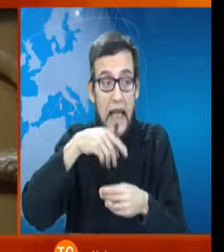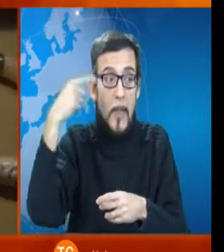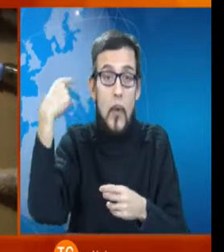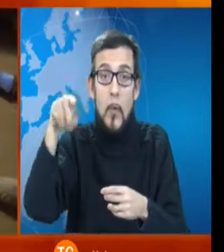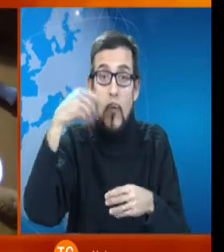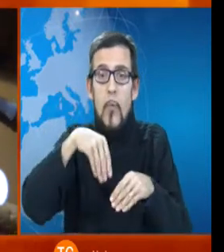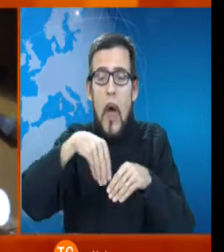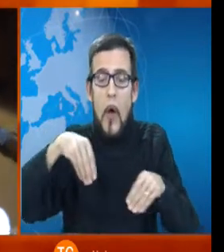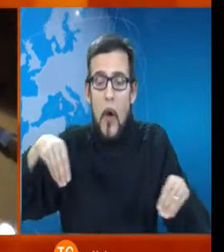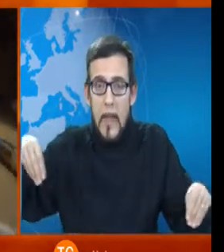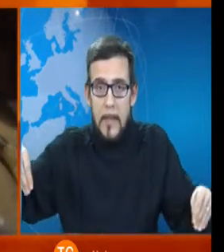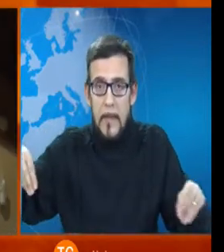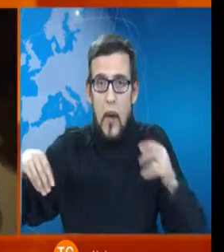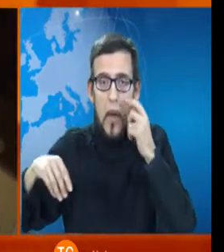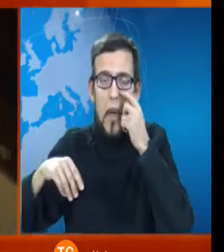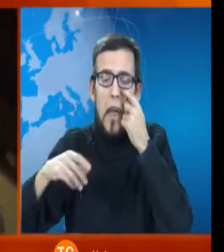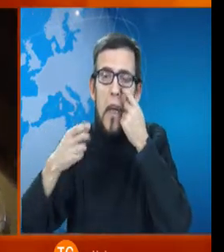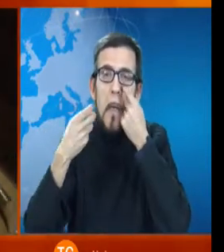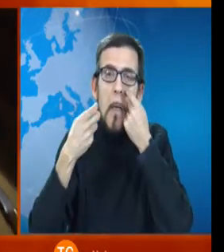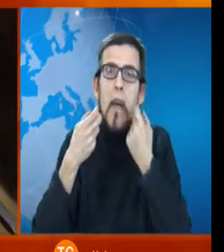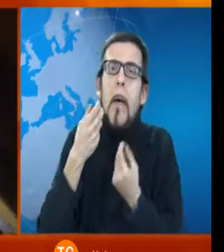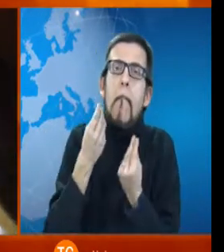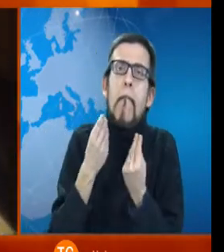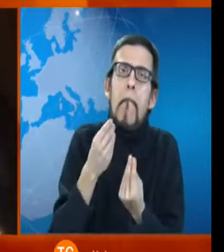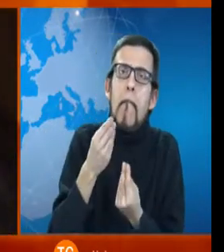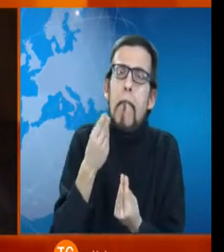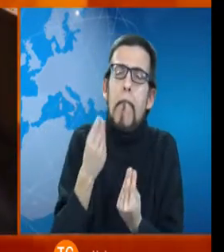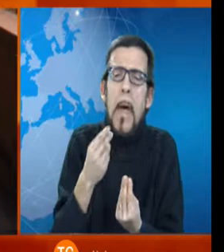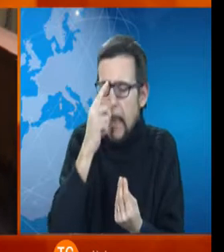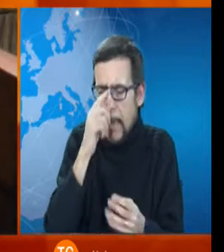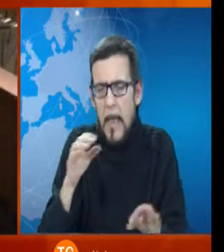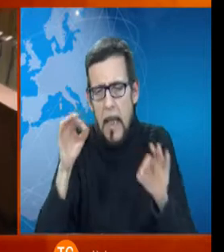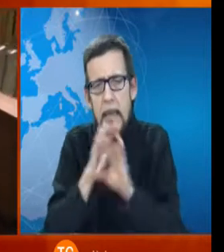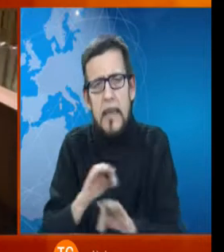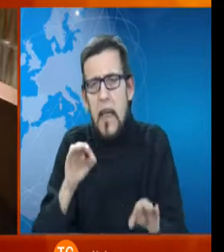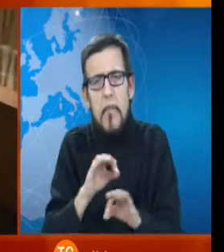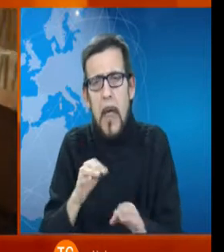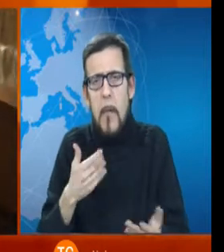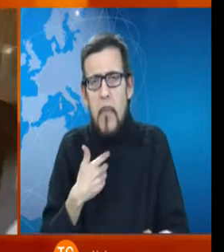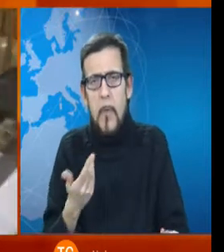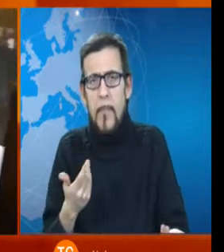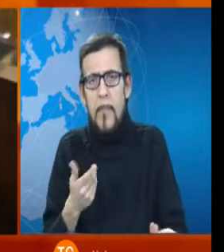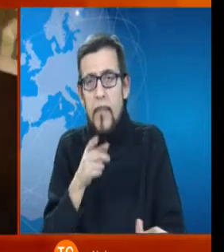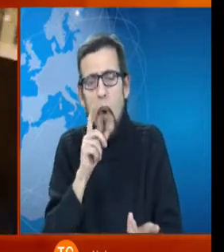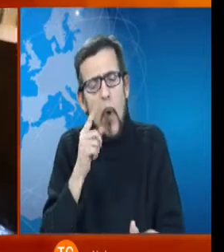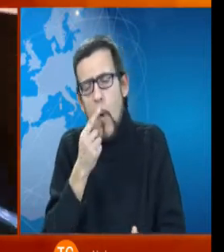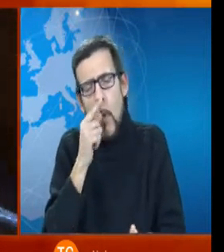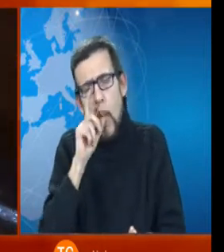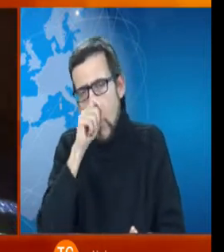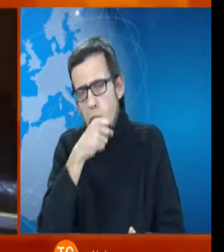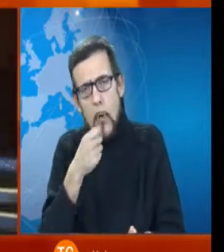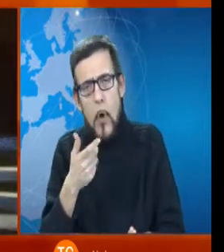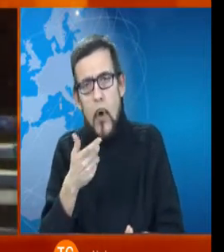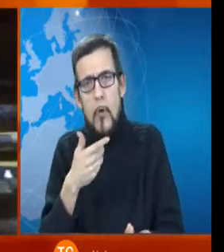lo sappiamo ma vi è un altro dato curioso tra i tanti oggetti c'è una